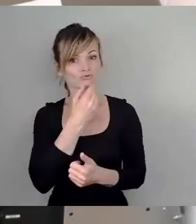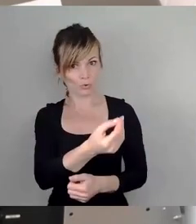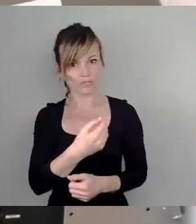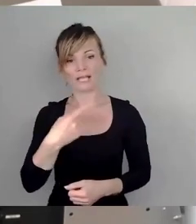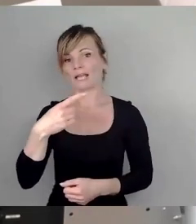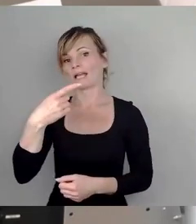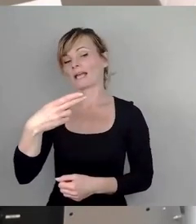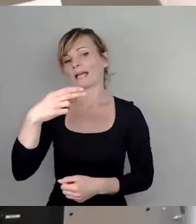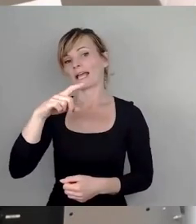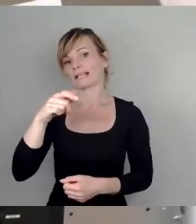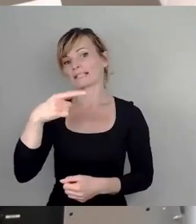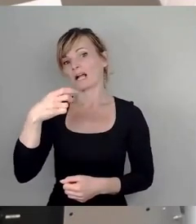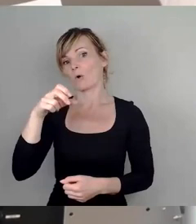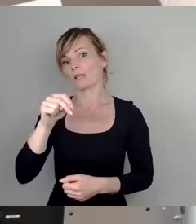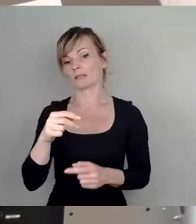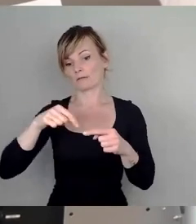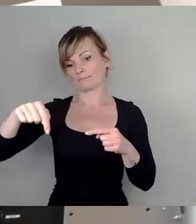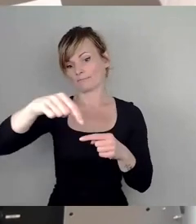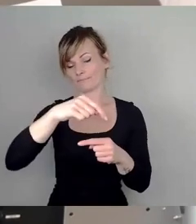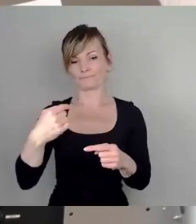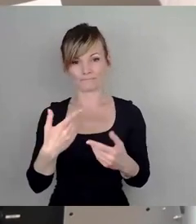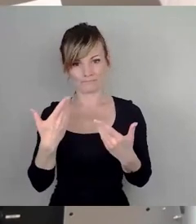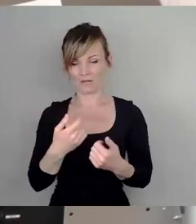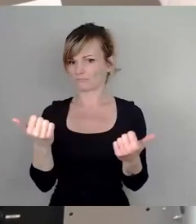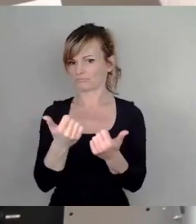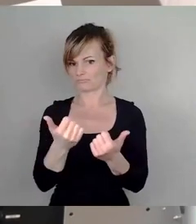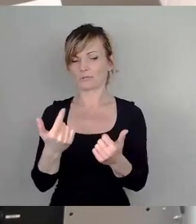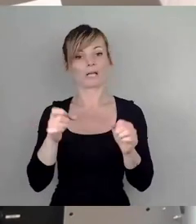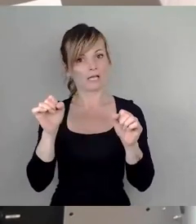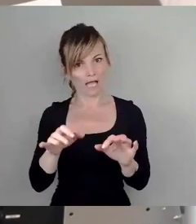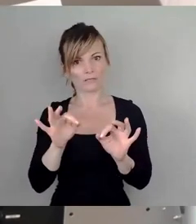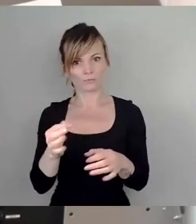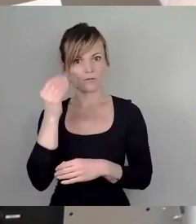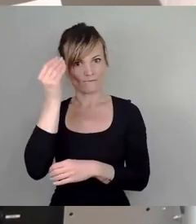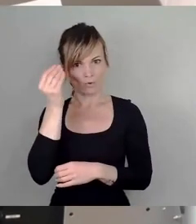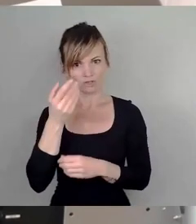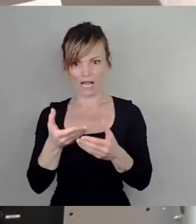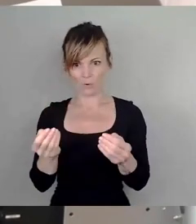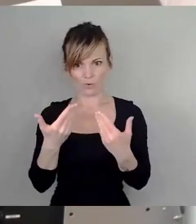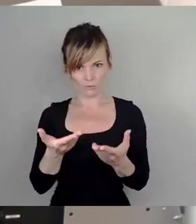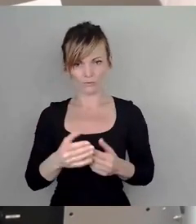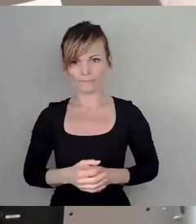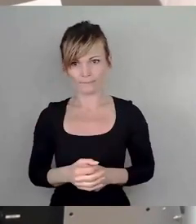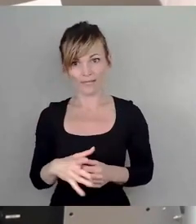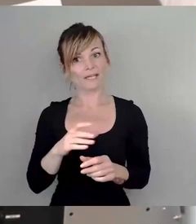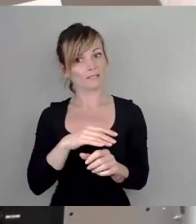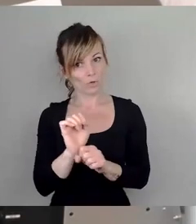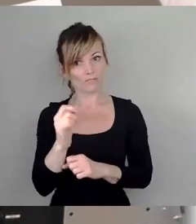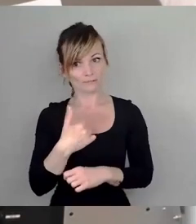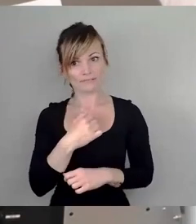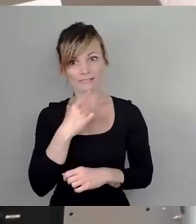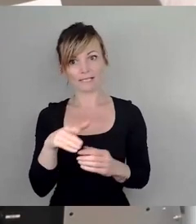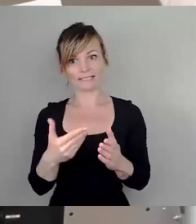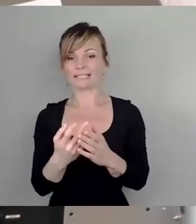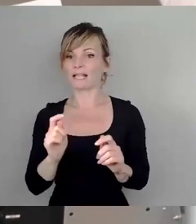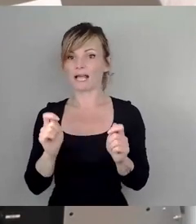Das ist tatsächlich etwas, was ich mir sehr gut als Lösung für diesen Platz vorstellen kann. Trotz allem sage ich, diesen Antrag, wie er jetzt auf dem